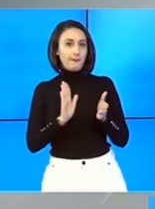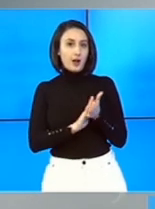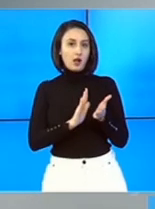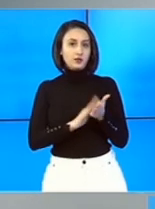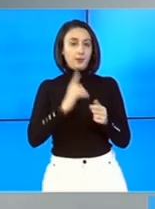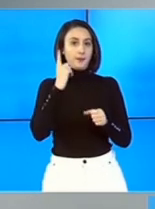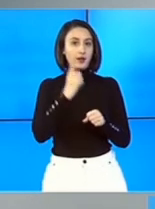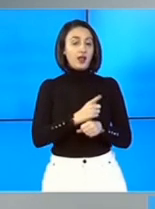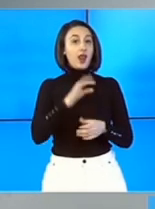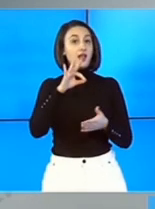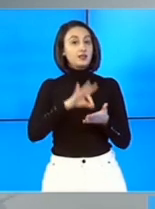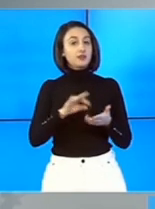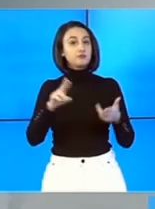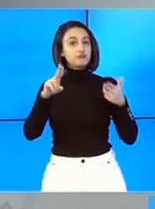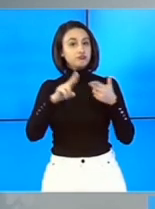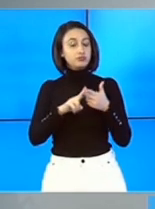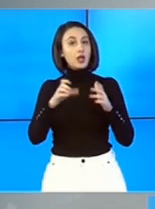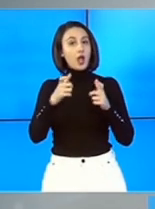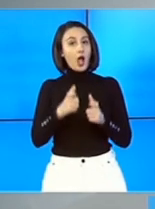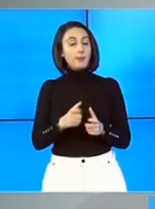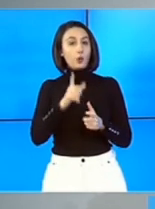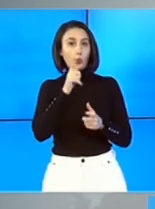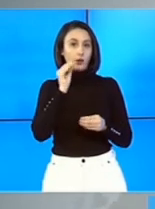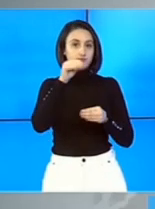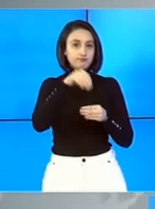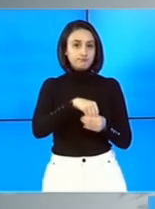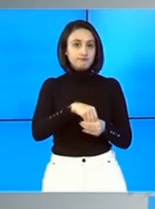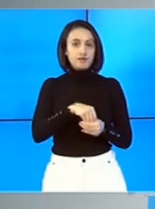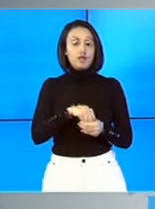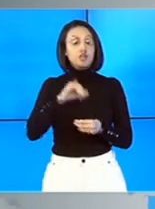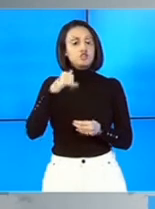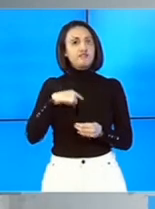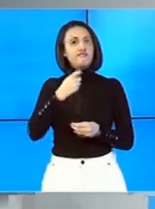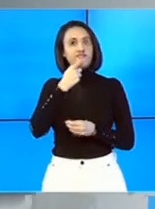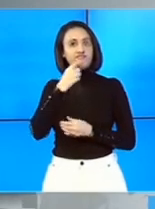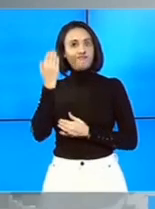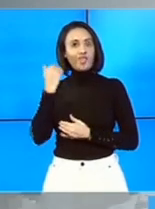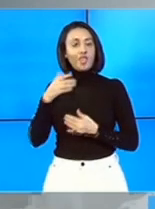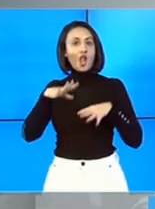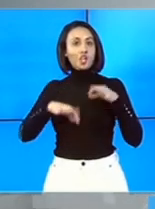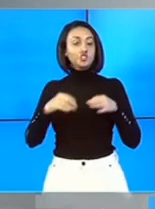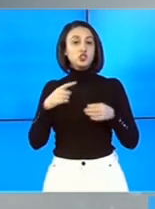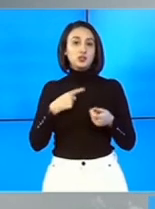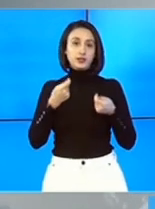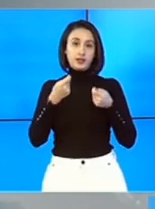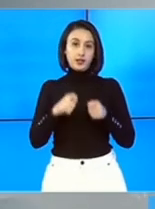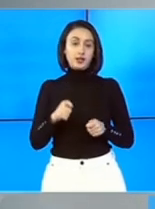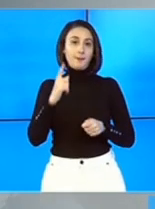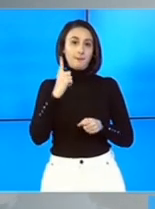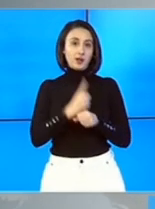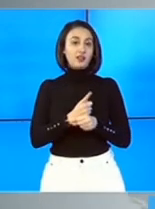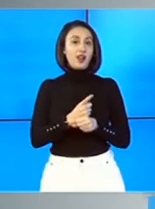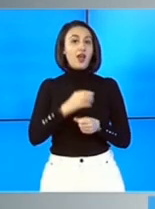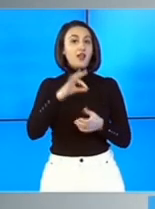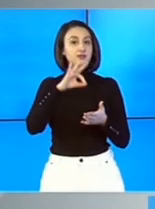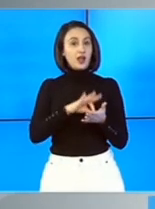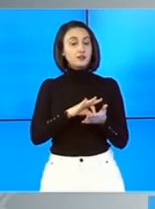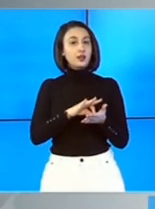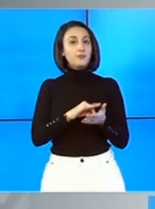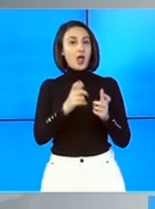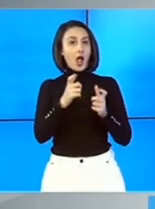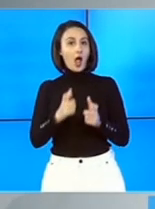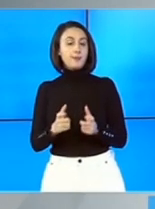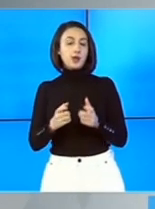mandatele la data întrunirii legale a Camerei din care fac parte. Iar vechi aleși își încetează mandatul la data întrunirii legale a